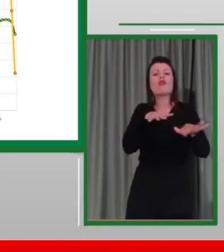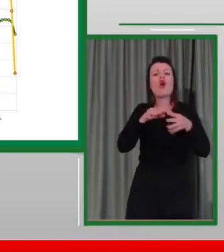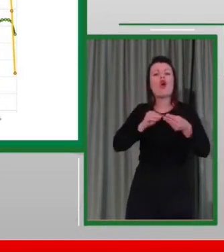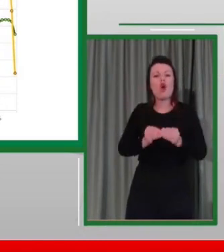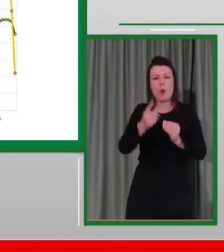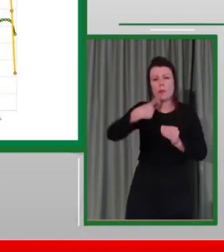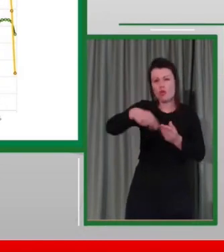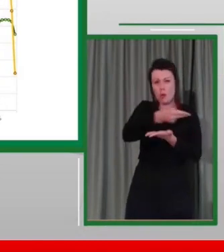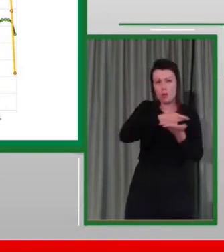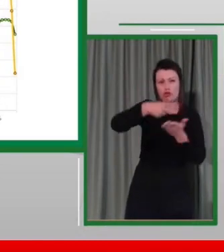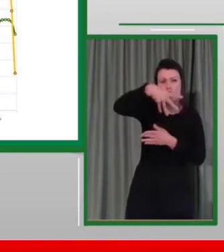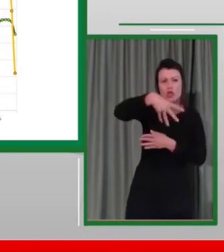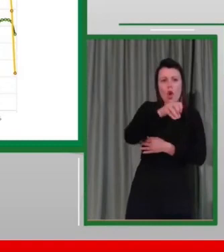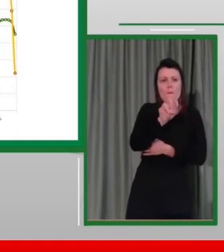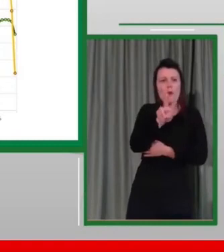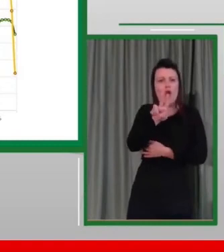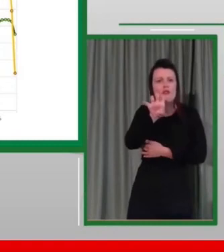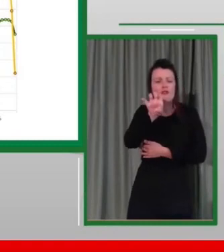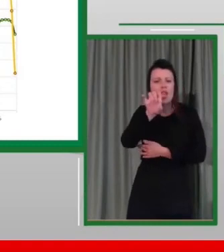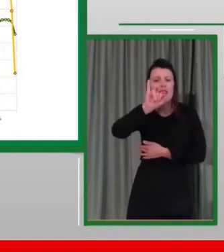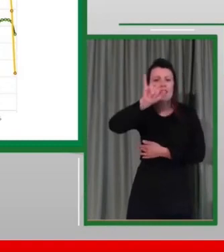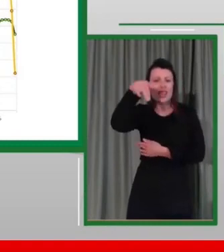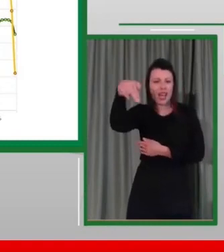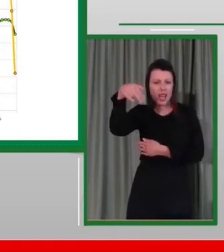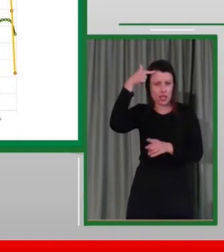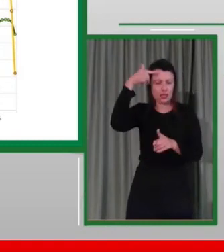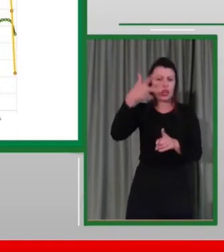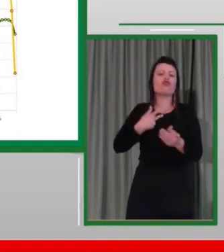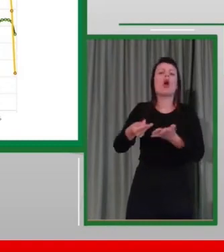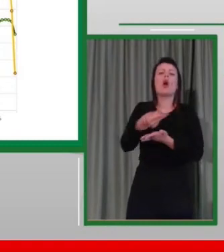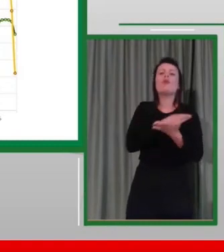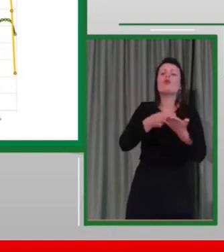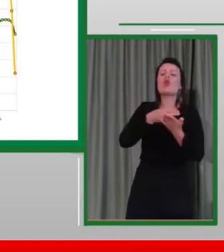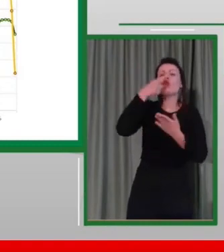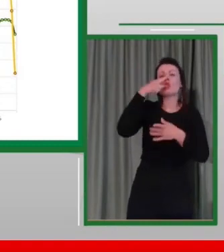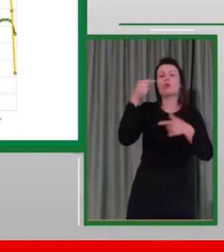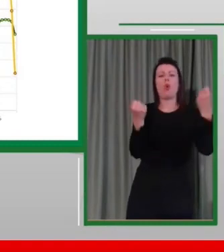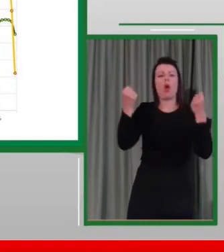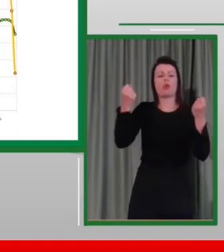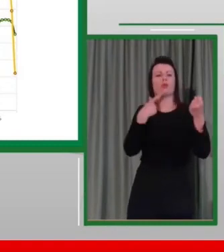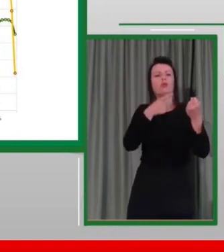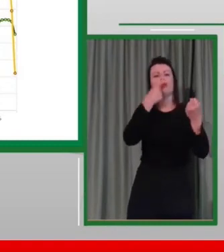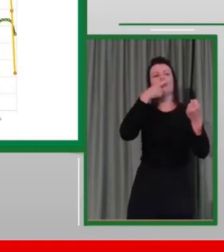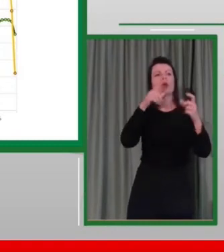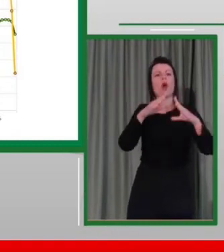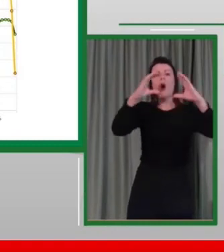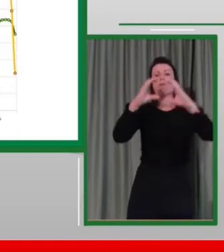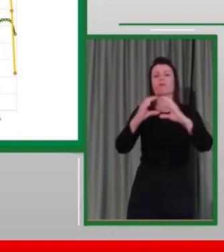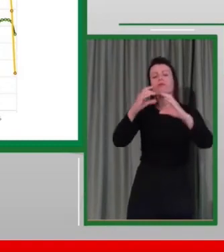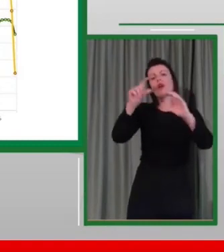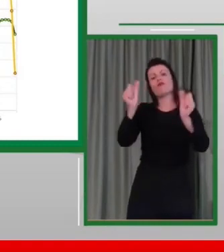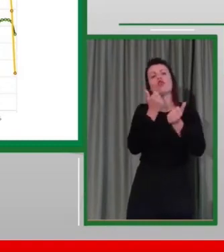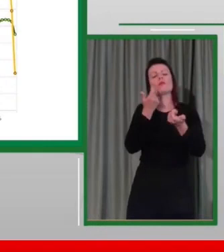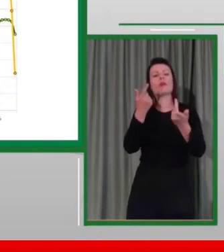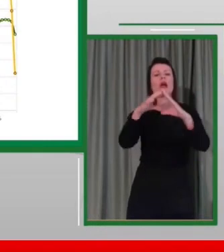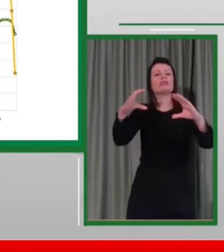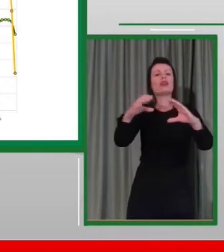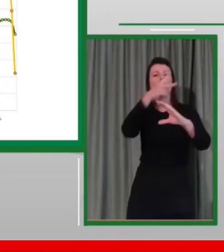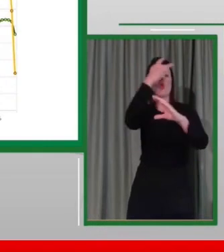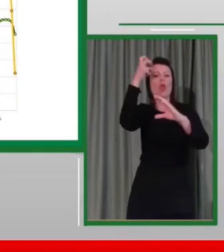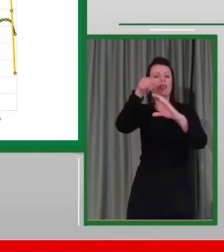permette di installare a bordo una scatola nera che registra i movimenti. Ce ne sono circa 10.000